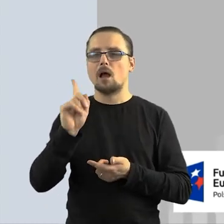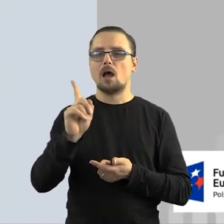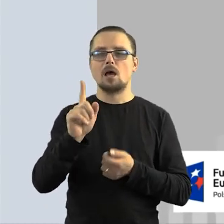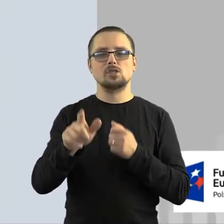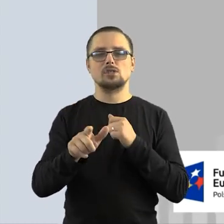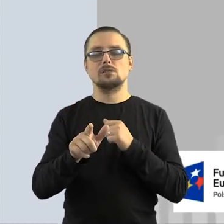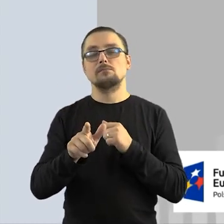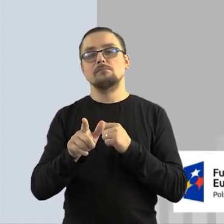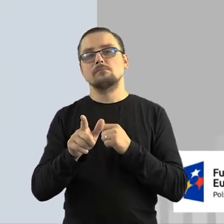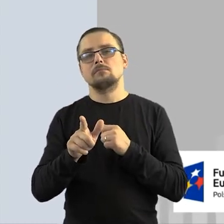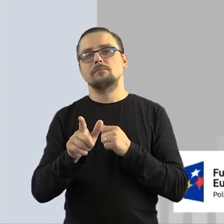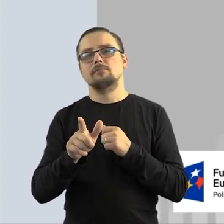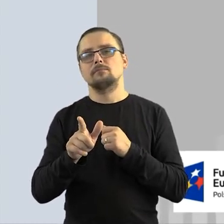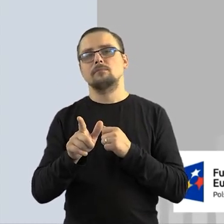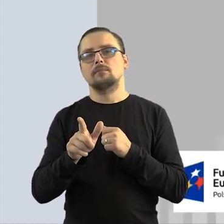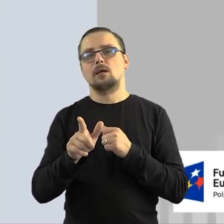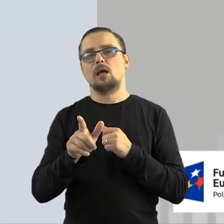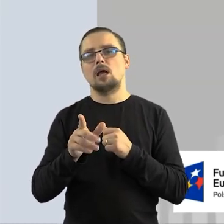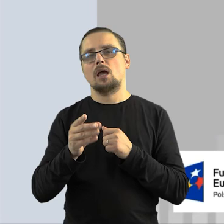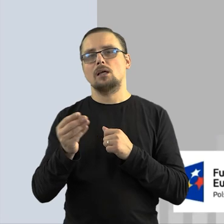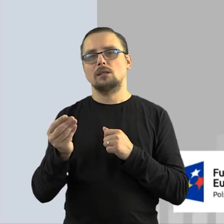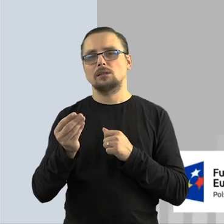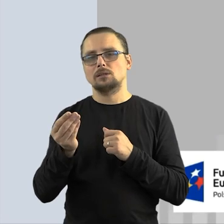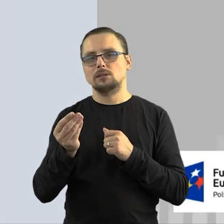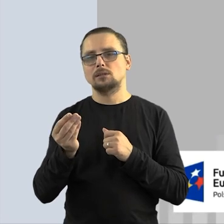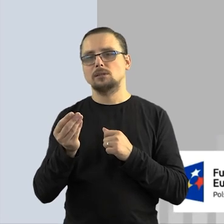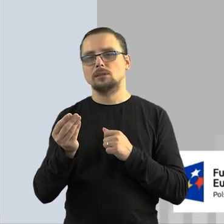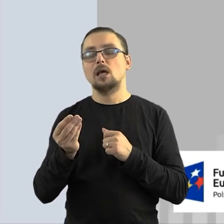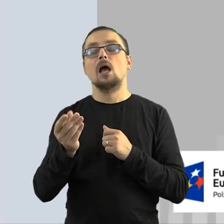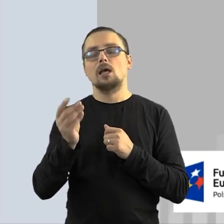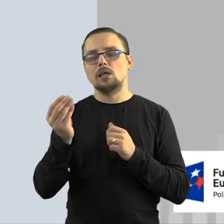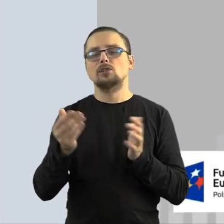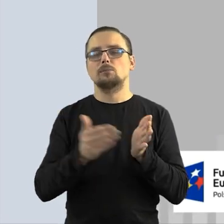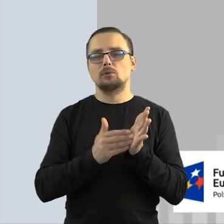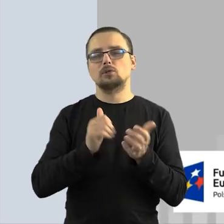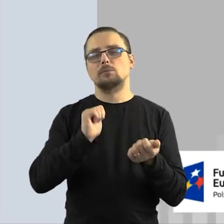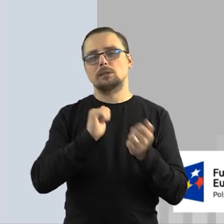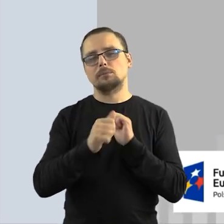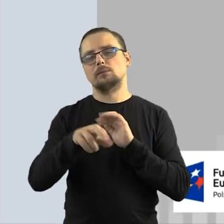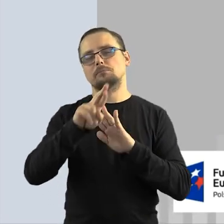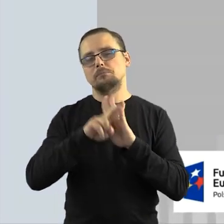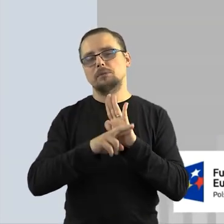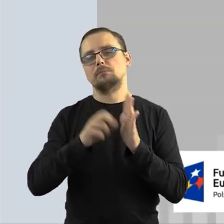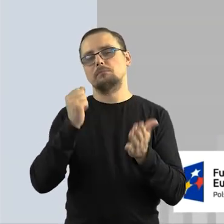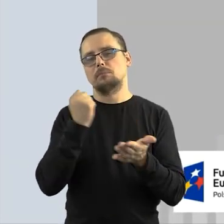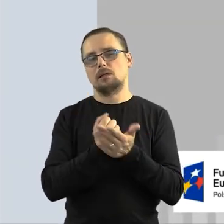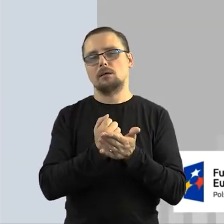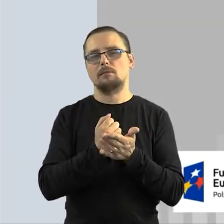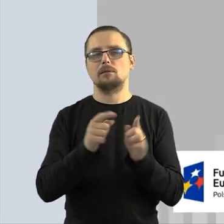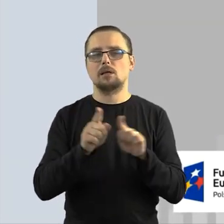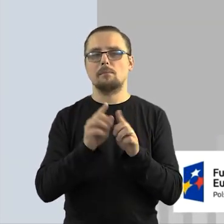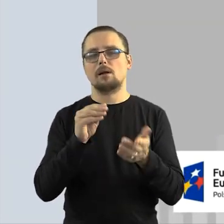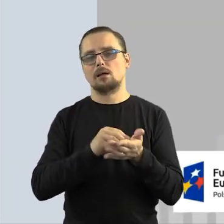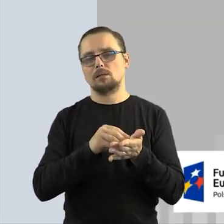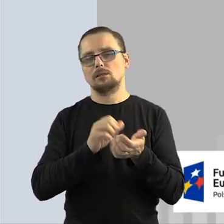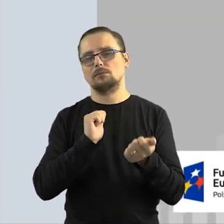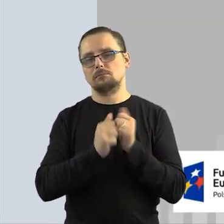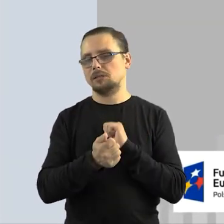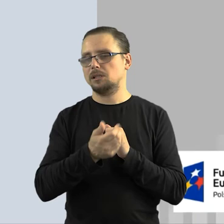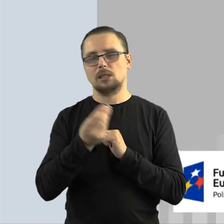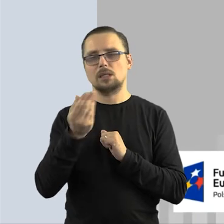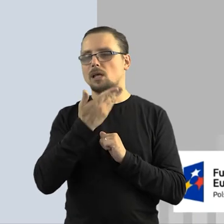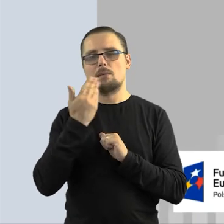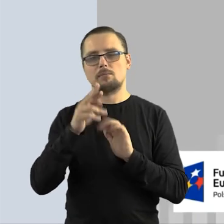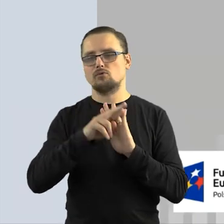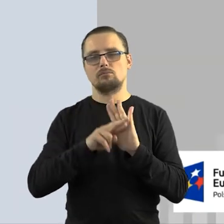wartości, ale niestety jeszcze wejście w życie tej praktyki to jeszcze kwestia pewnych zmian prawnych